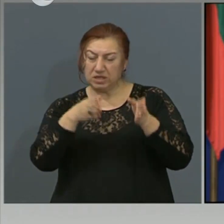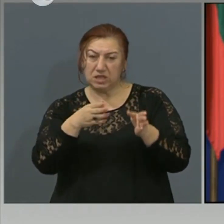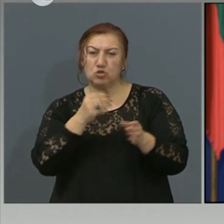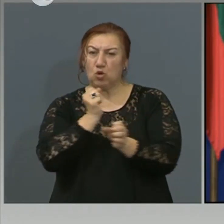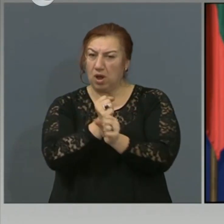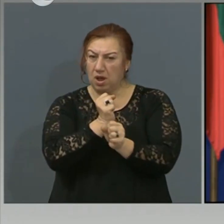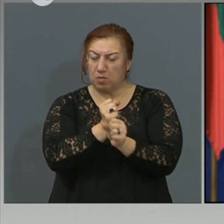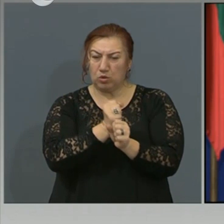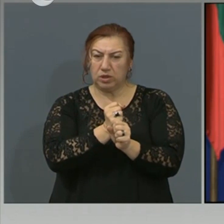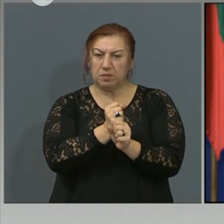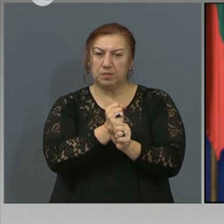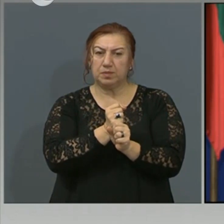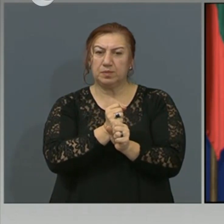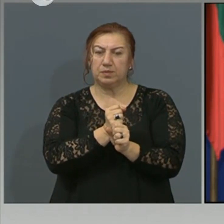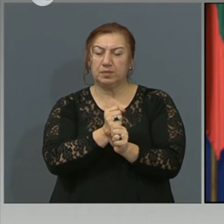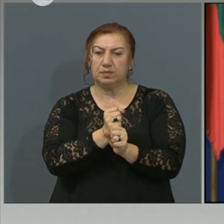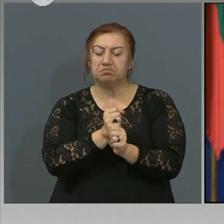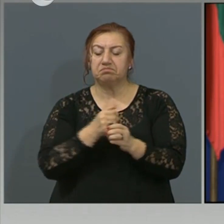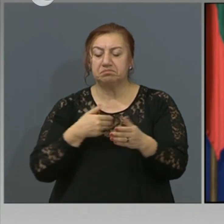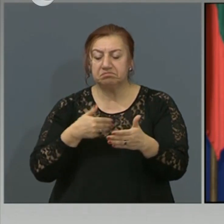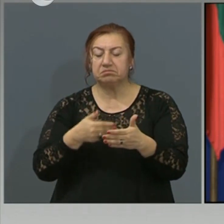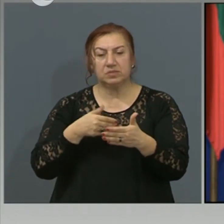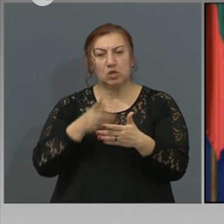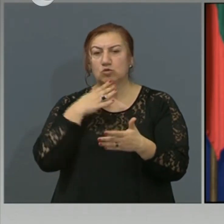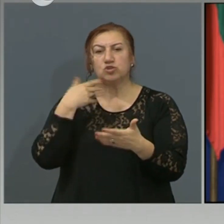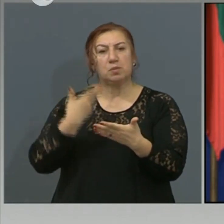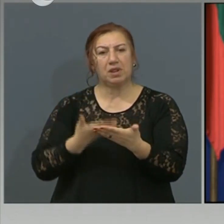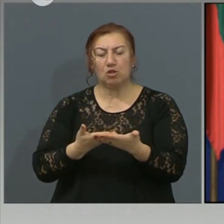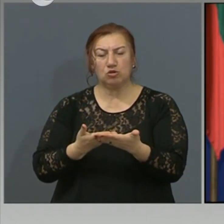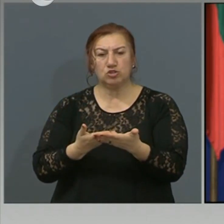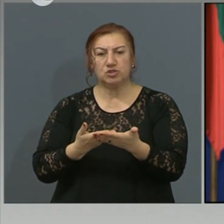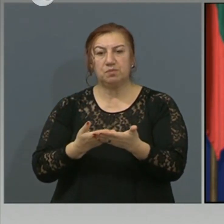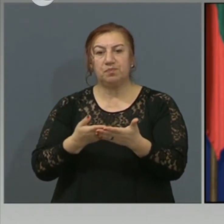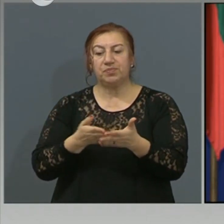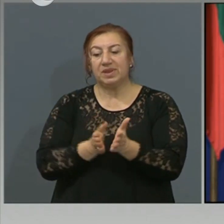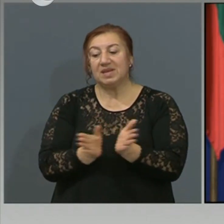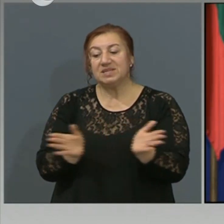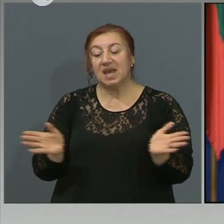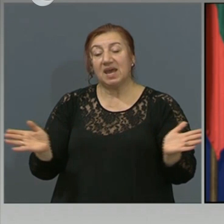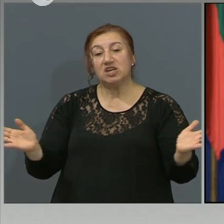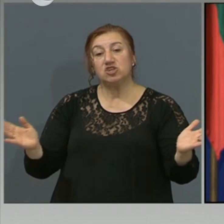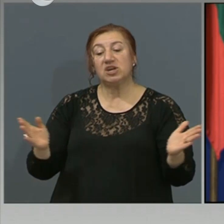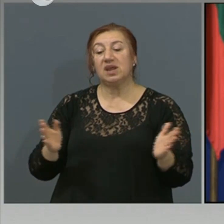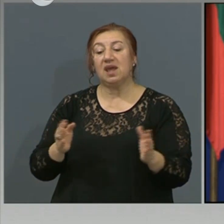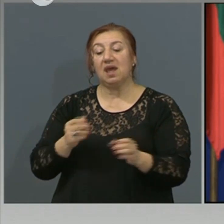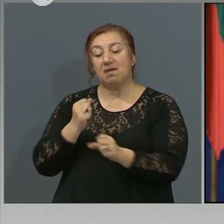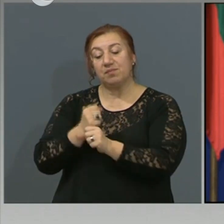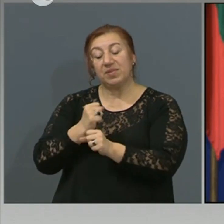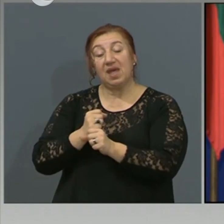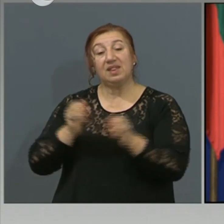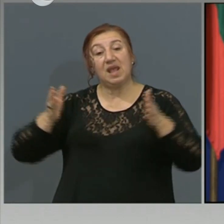работи и скоро ще го предложим да се разшири диапазона на действия в болниците.